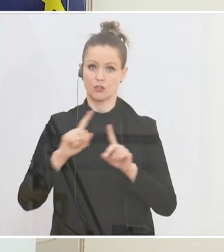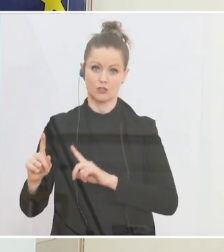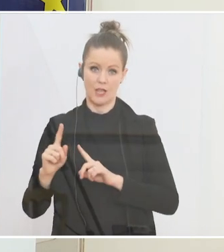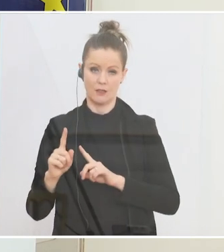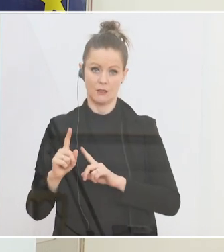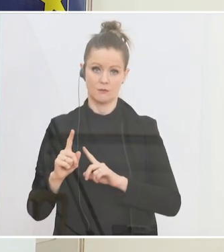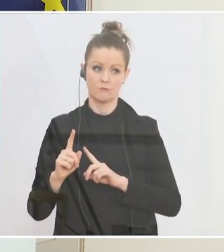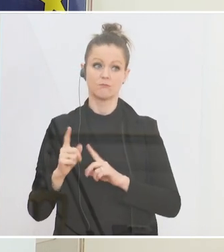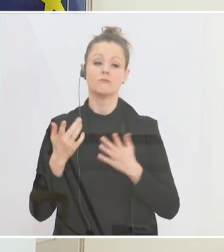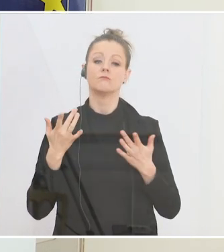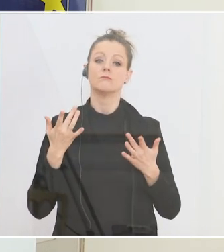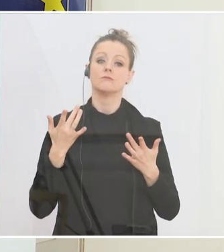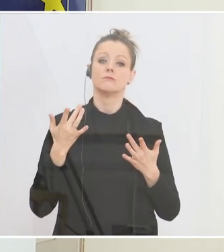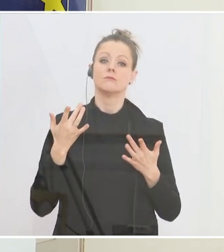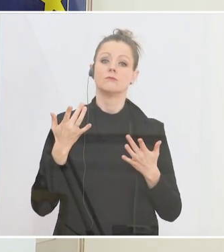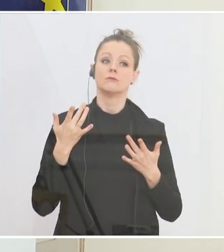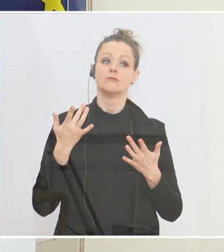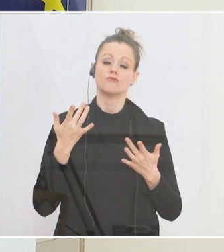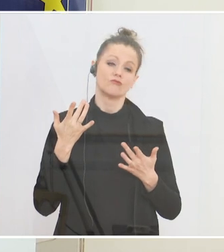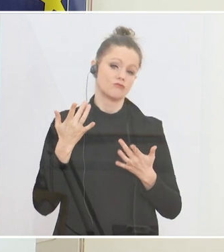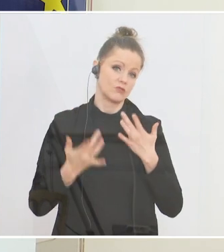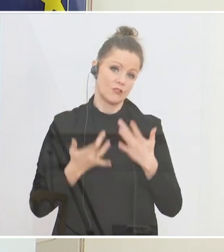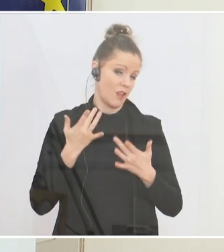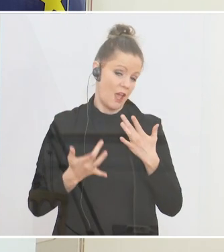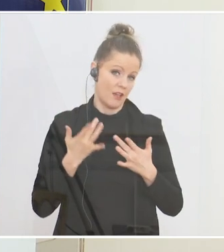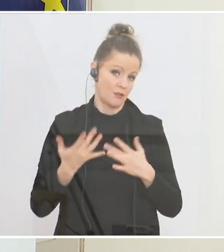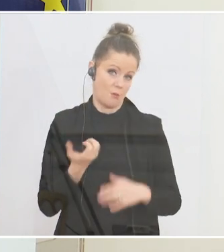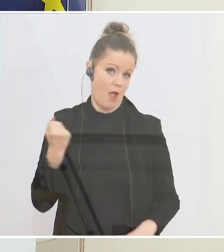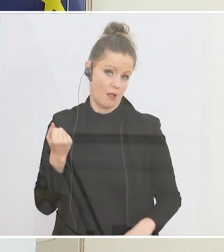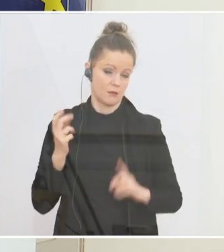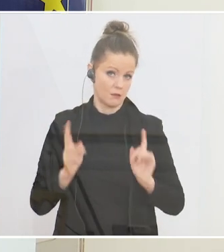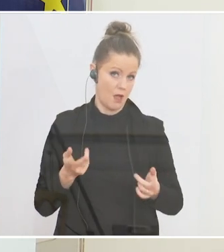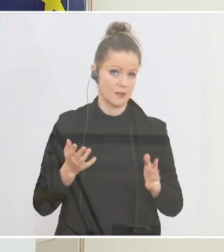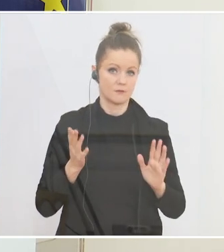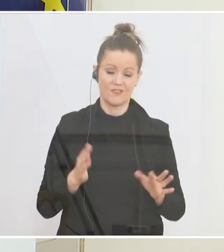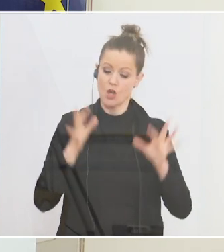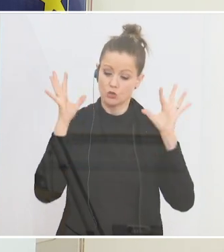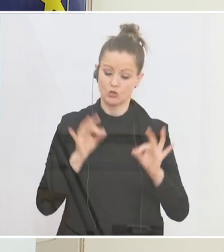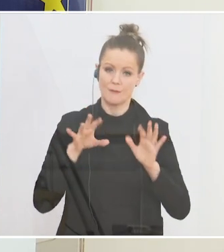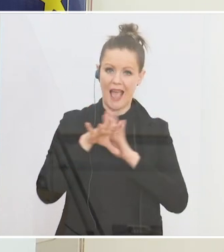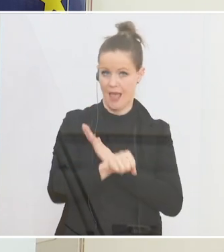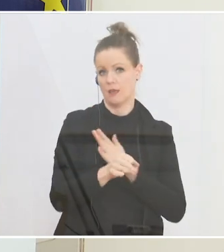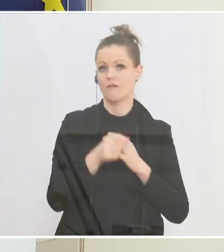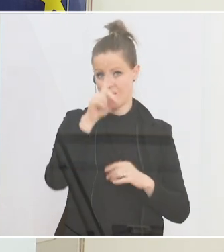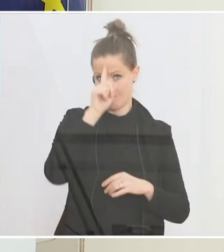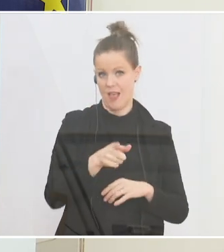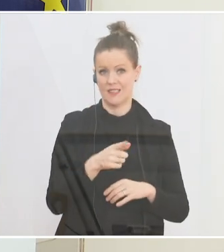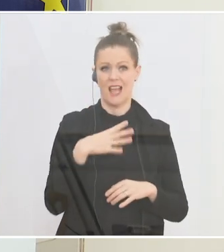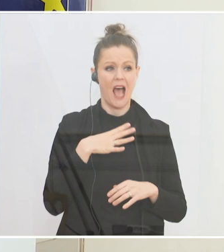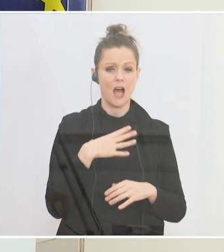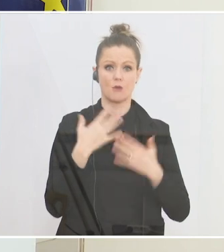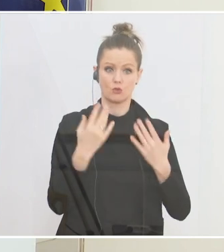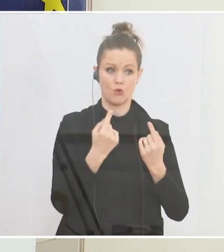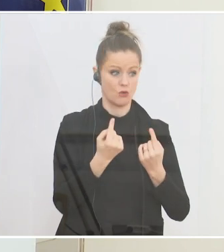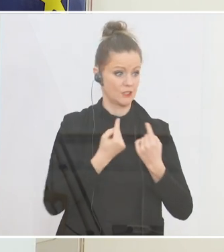zum Verfall dieses beschlagnahmten Autos. Also das sind wirklich dramatische und drastische Eingriffe, so muss man es sagen. Aber ich glaube, angesichts